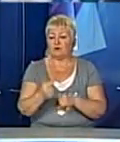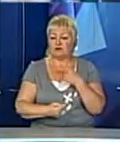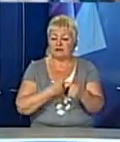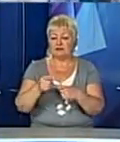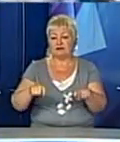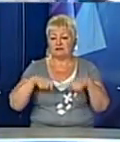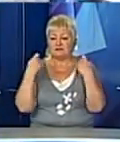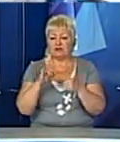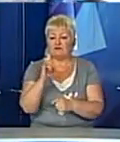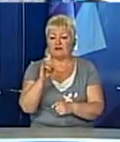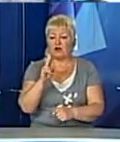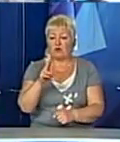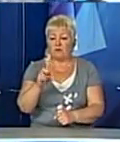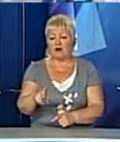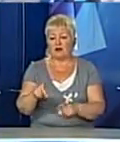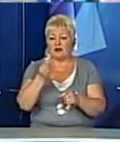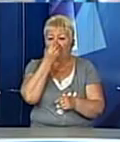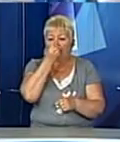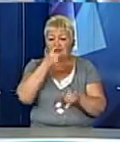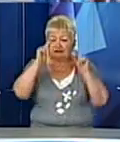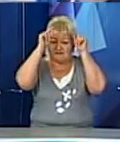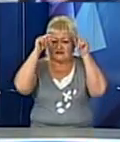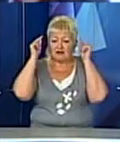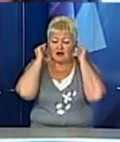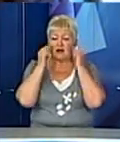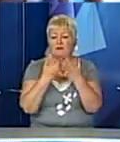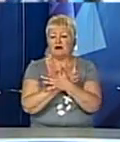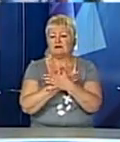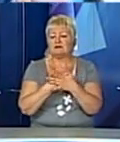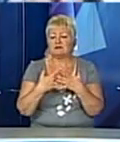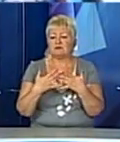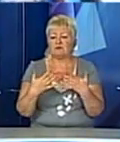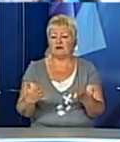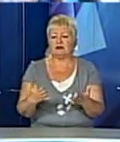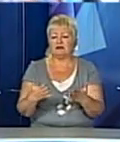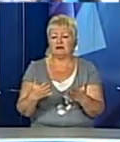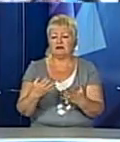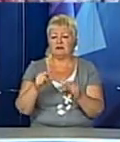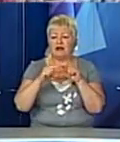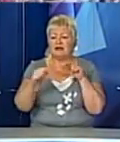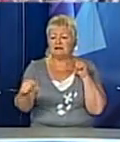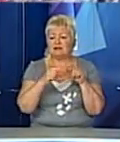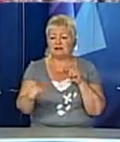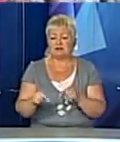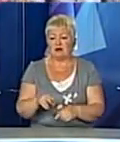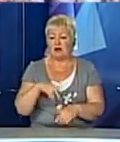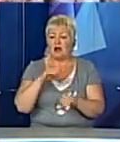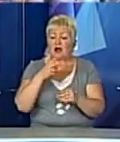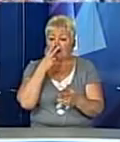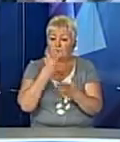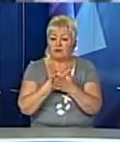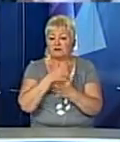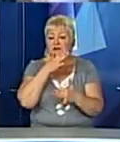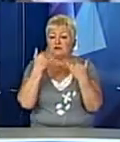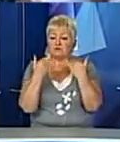святкування Івана Купала з вінками, з різноманітними вербами, стрічками, але подати це все в сучасному світі.